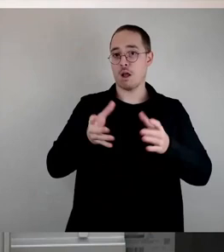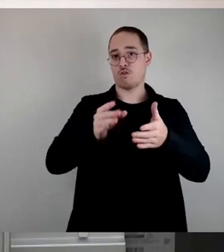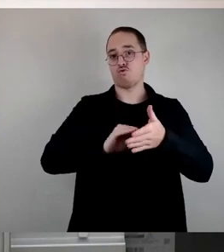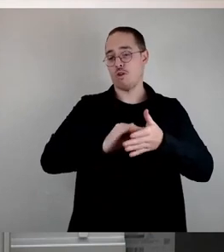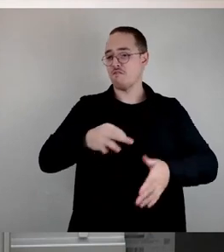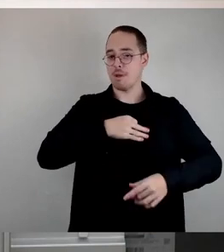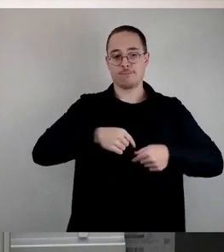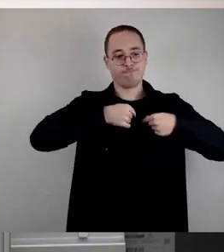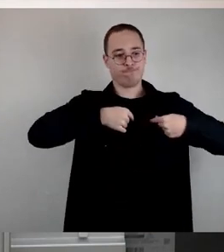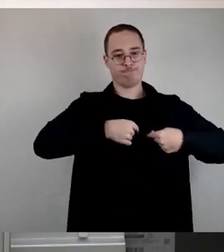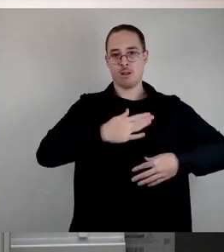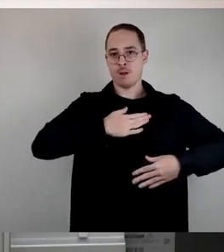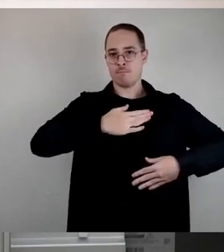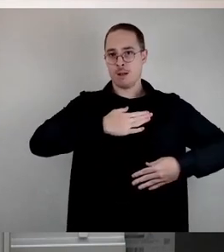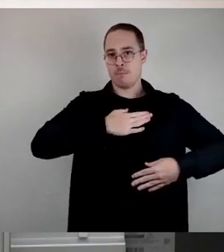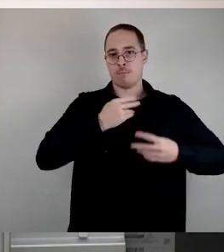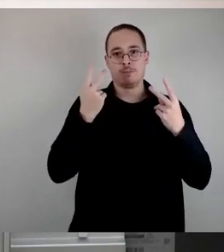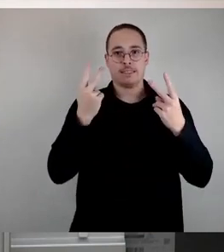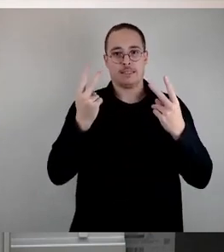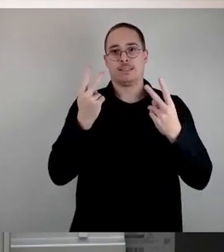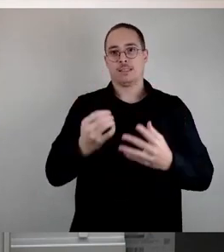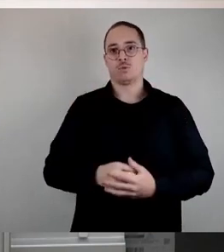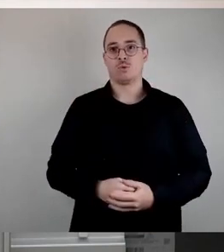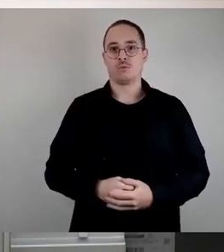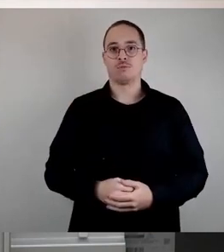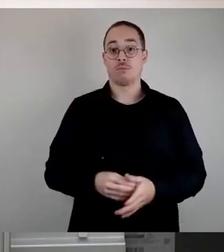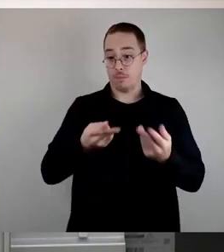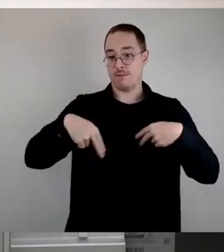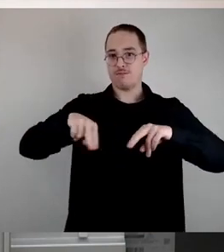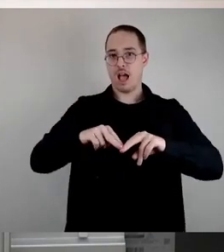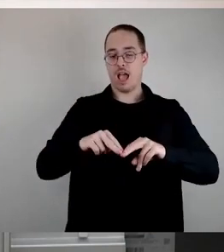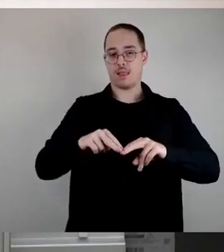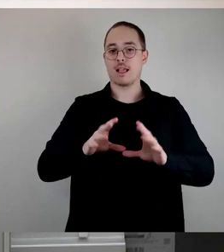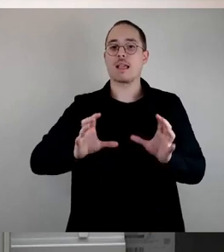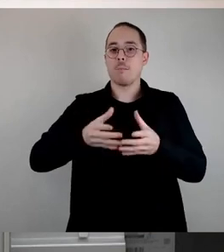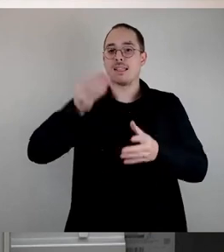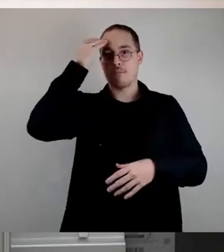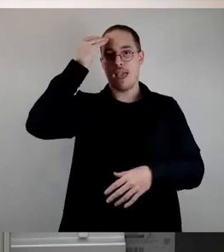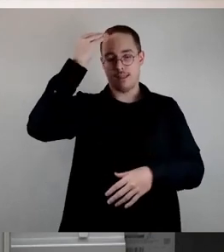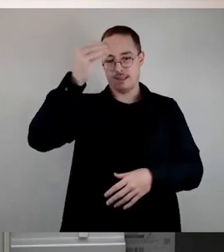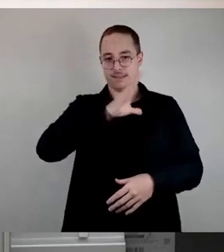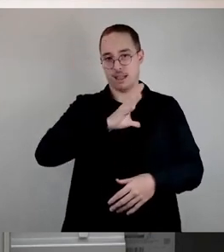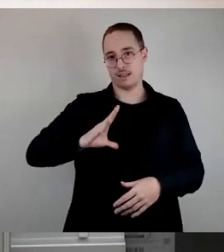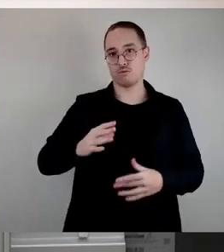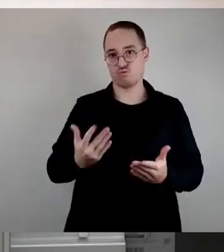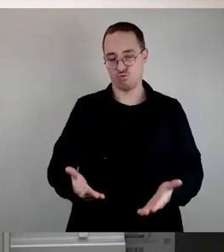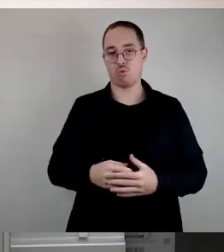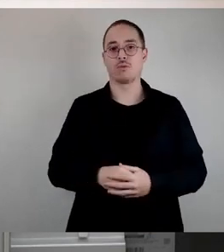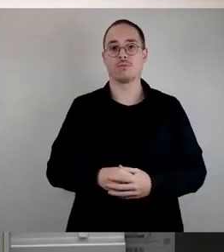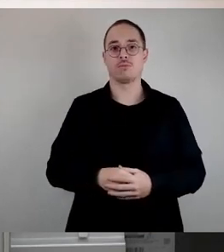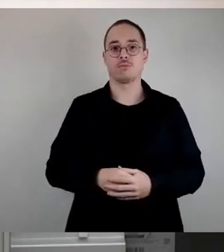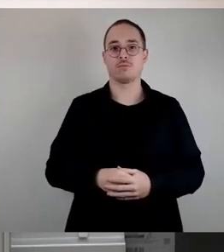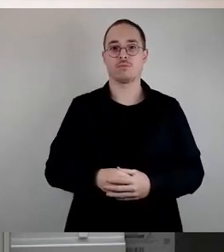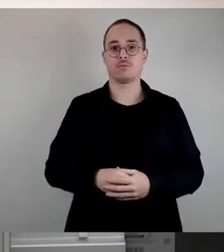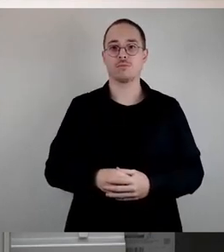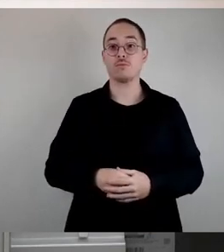mehreren Jahren im Verein Länger gemeinsam Lernen, Gemeinschaftsschule in Sachsen streite. Sie untermauert nämlich auch den Weg, den die Gemeinschaftsschule